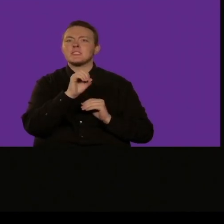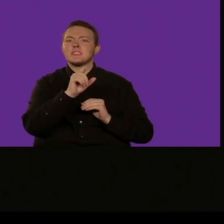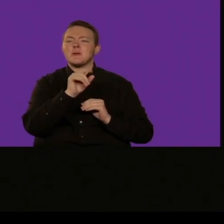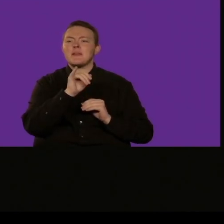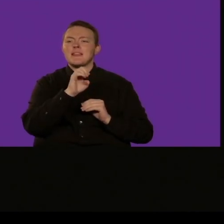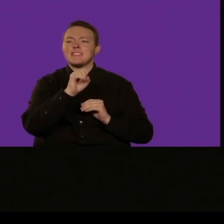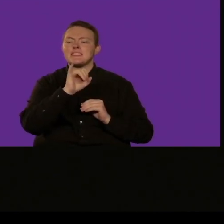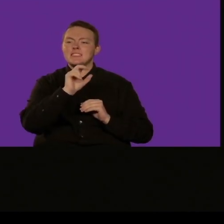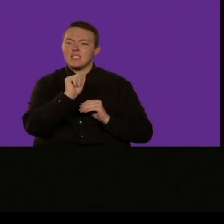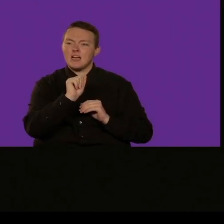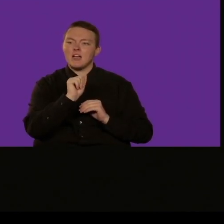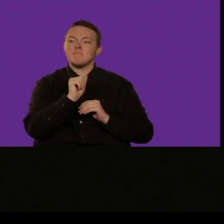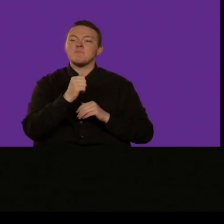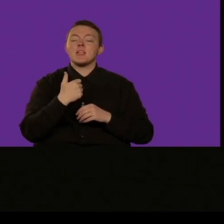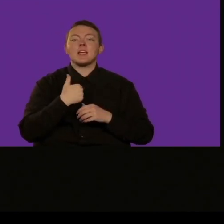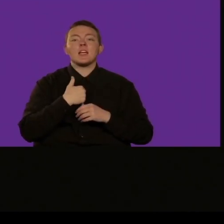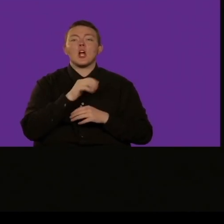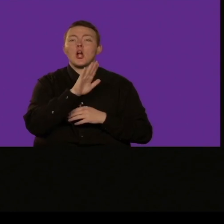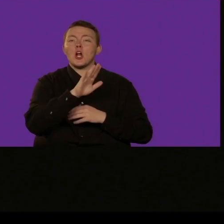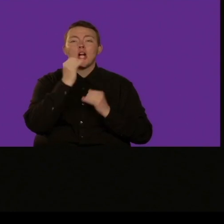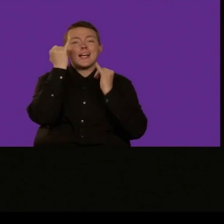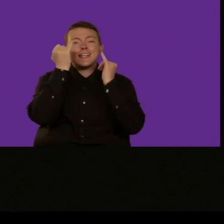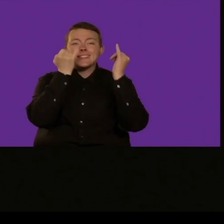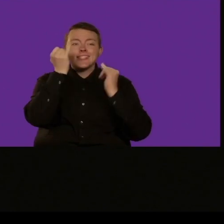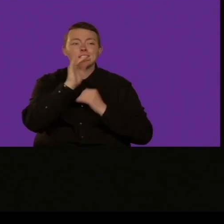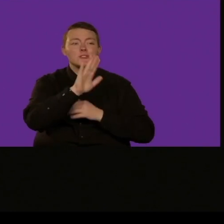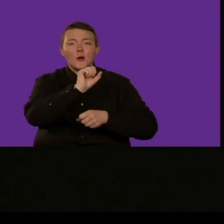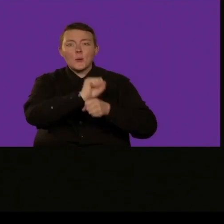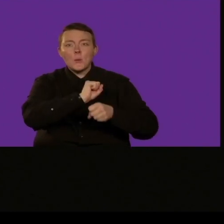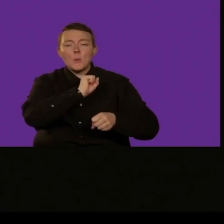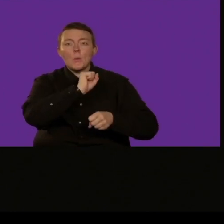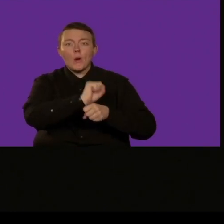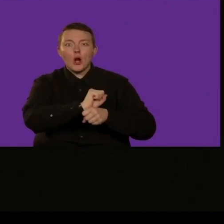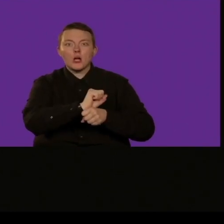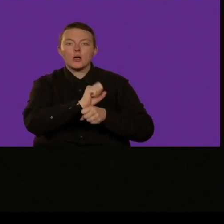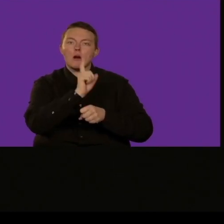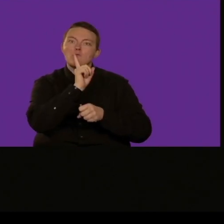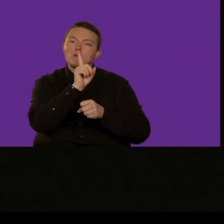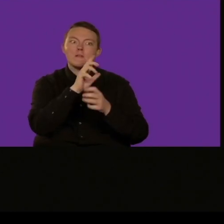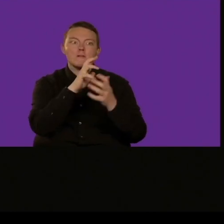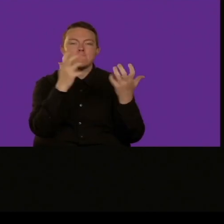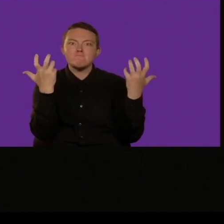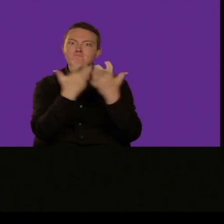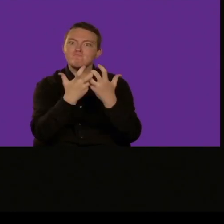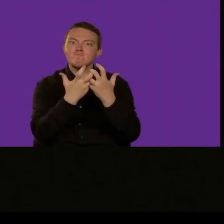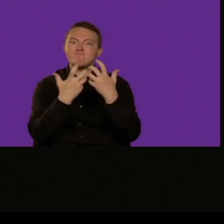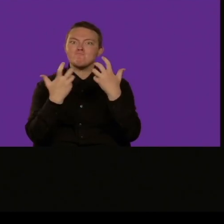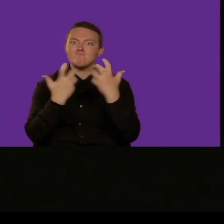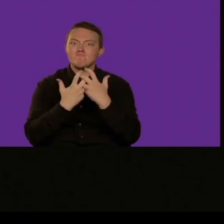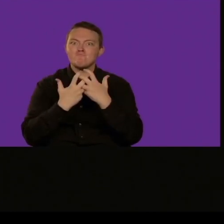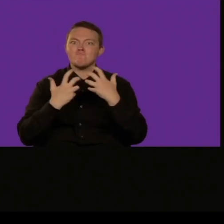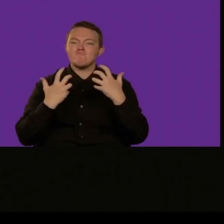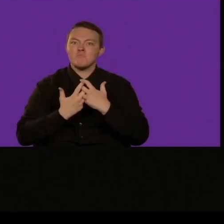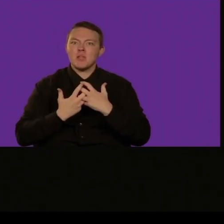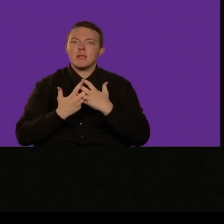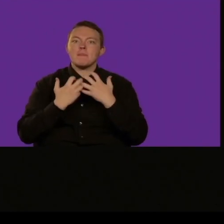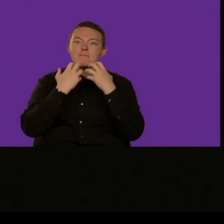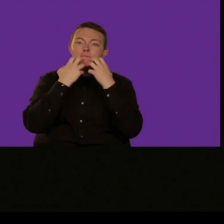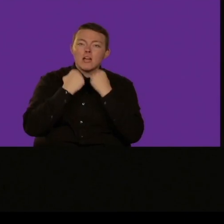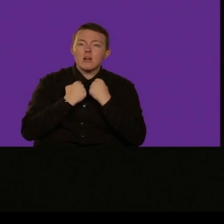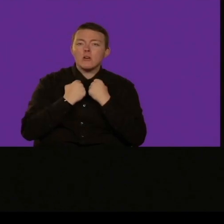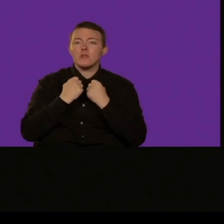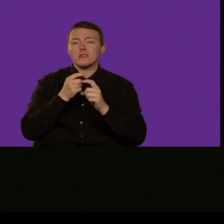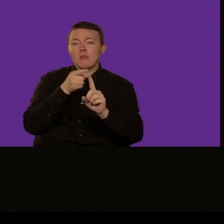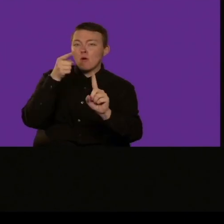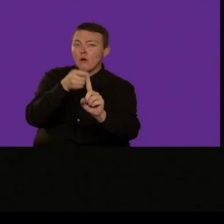credo che i valori più importanti siano la creatività e l'amabilità spesso parliamo di come